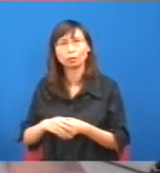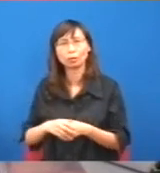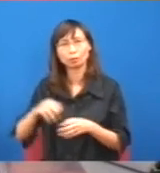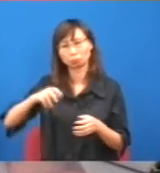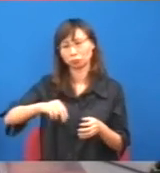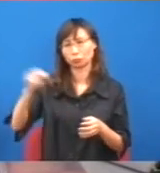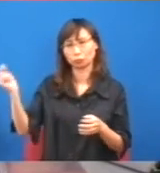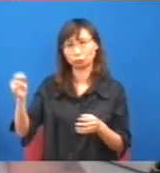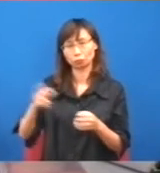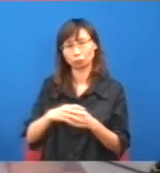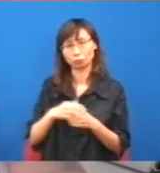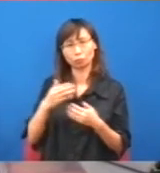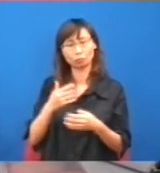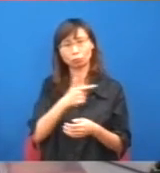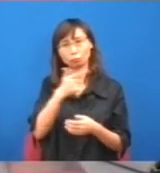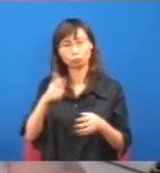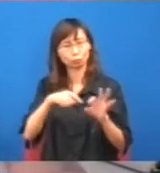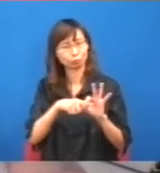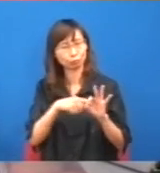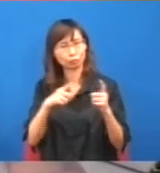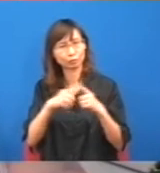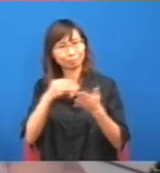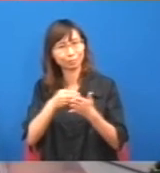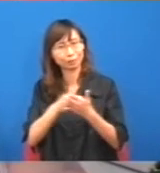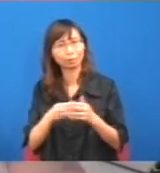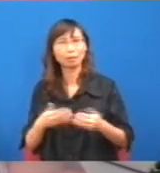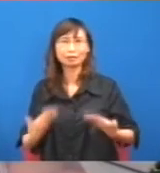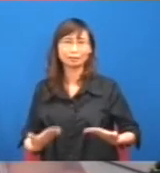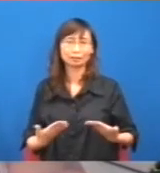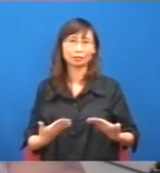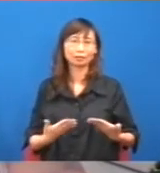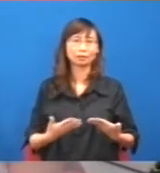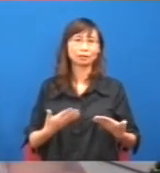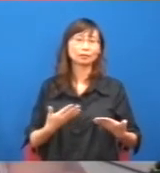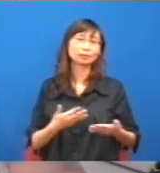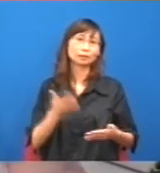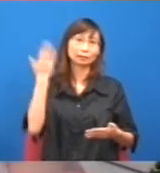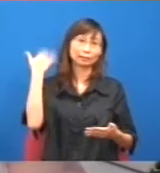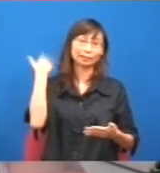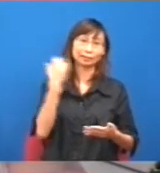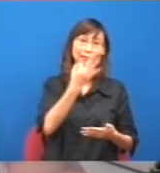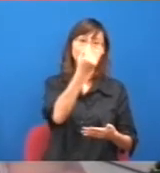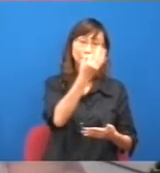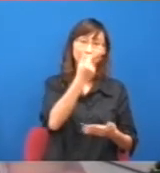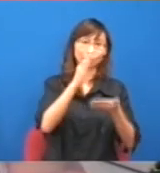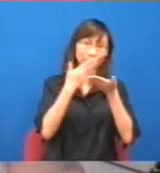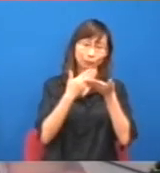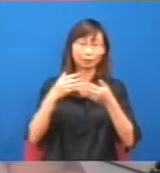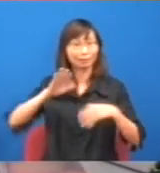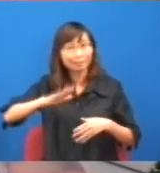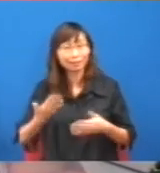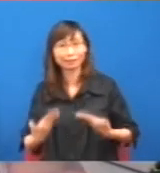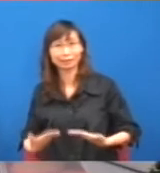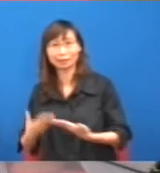顯的,是不是,就是,以前30元一碟飯,現在40元了,以前25元的餐,現在就